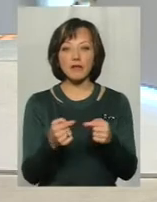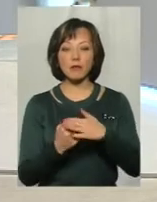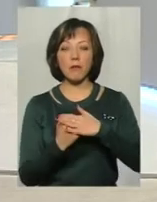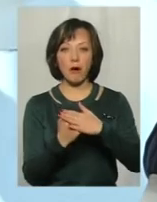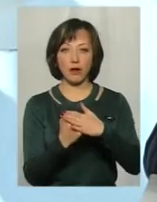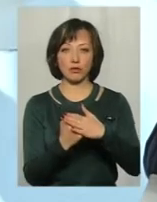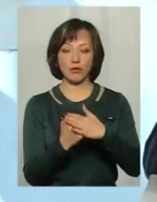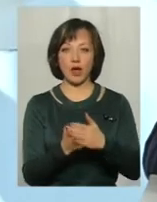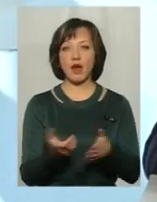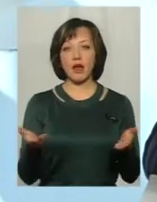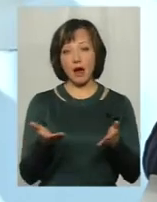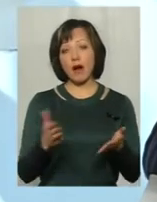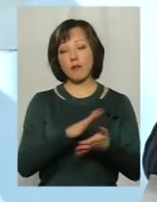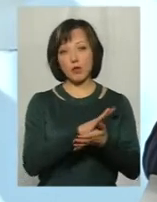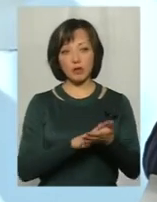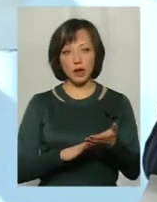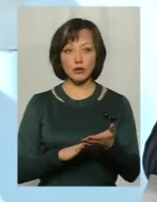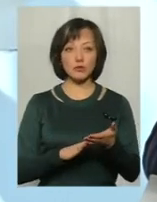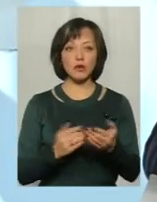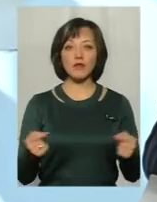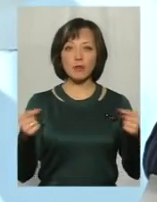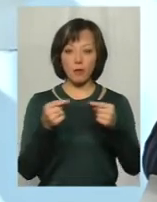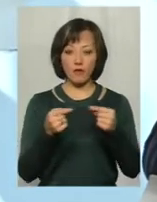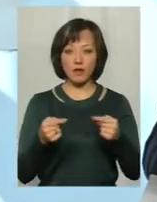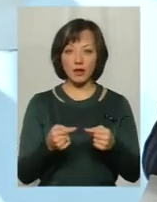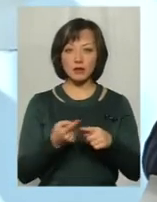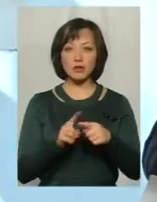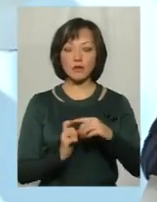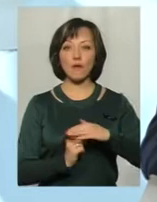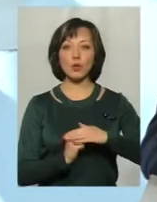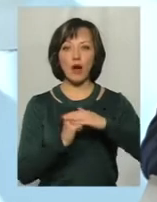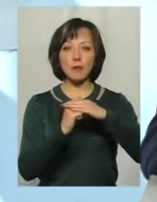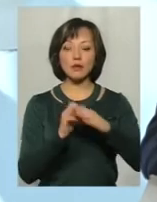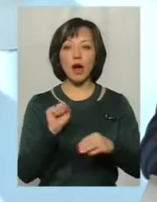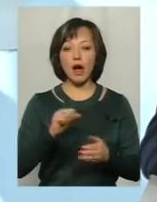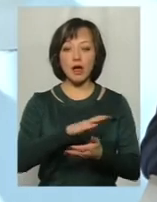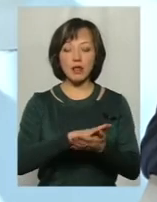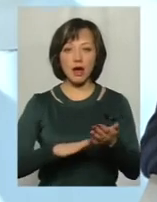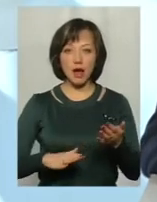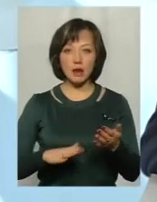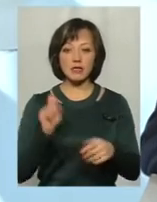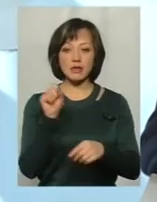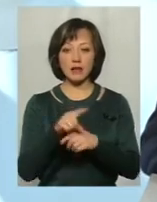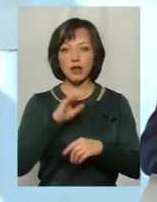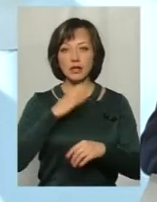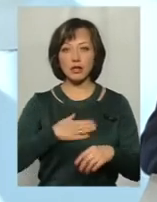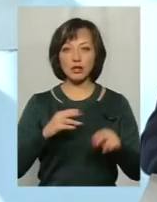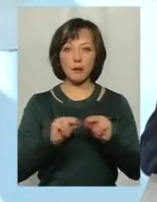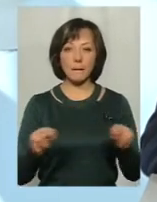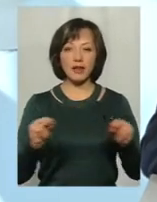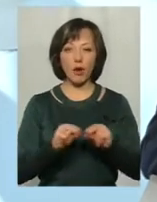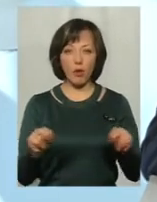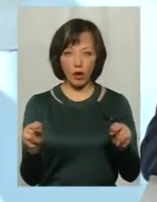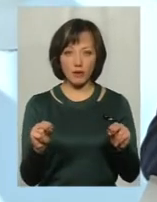базу, яка в подальшому, відповідно, якраз стає тим фундаментом. А далі вже завдання наших педагогів,